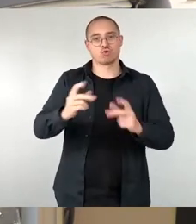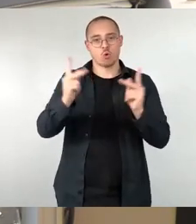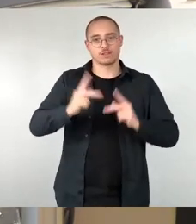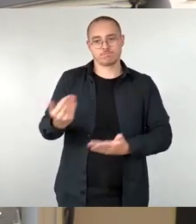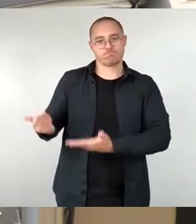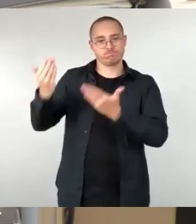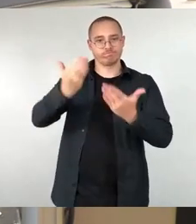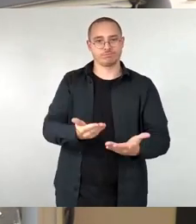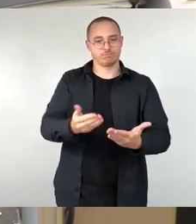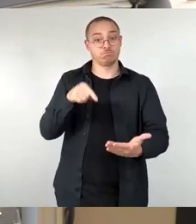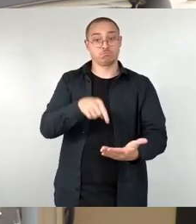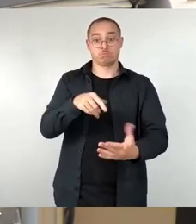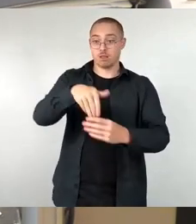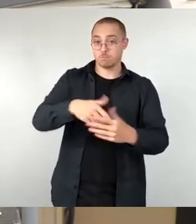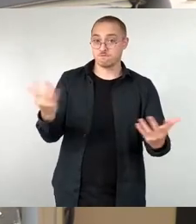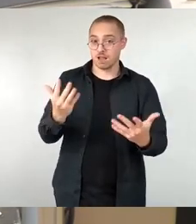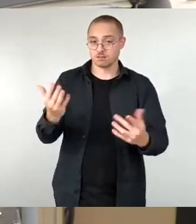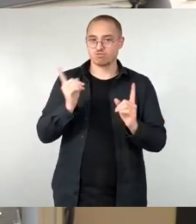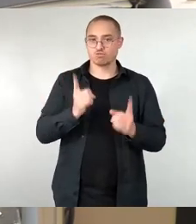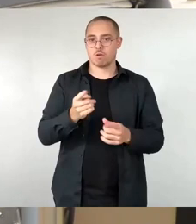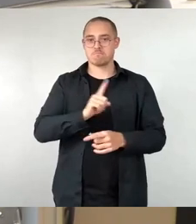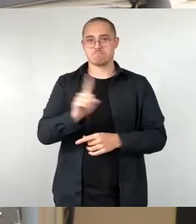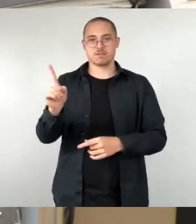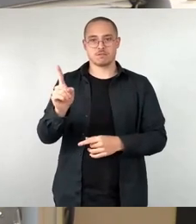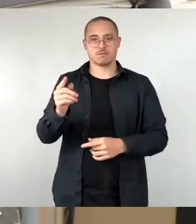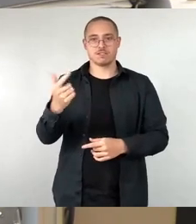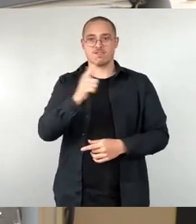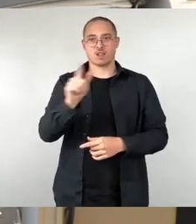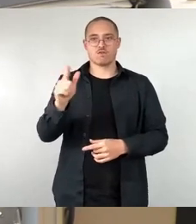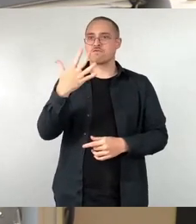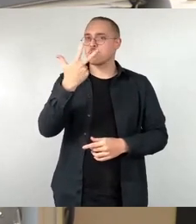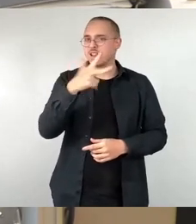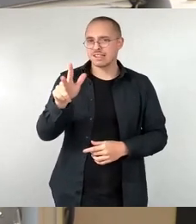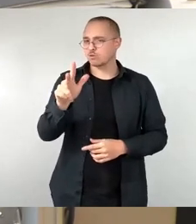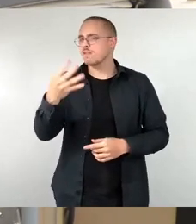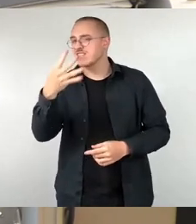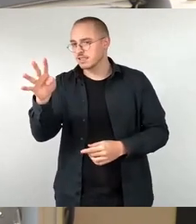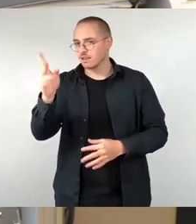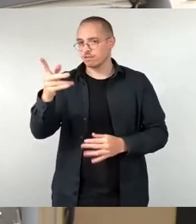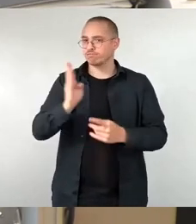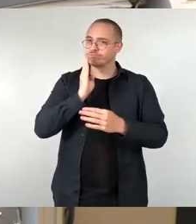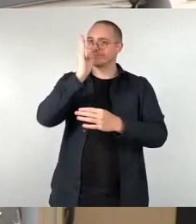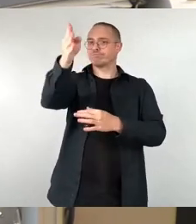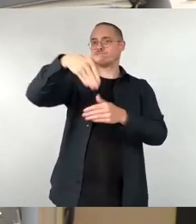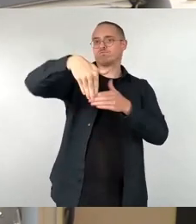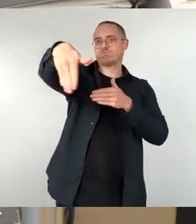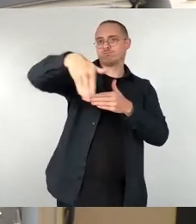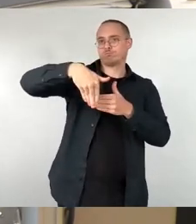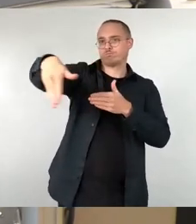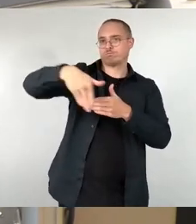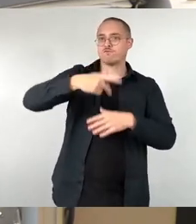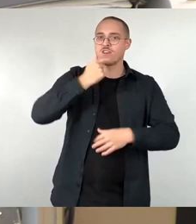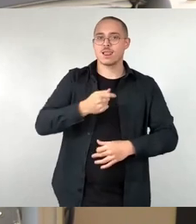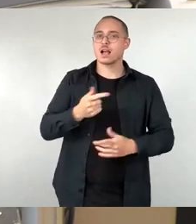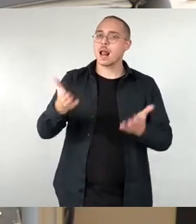wie Dresden bis 2035 bzw. 2040 klimaneutral werden kann. Die Stadt steht damit vor einem der